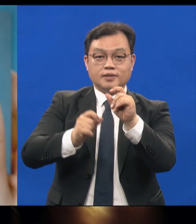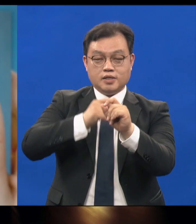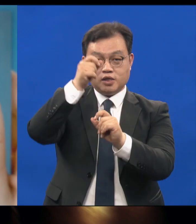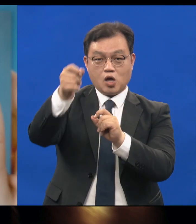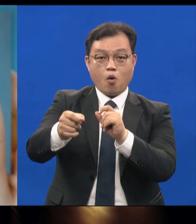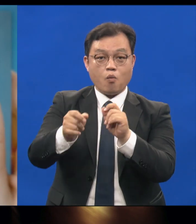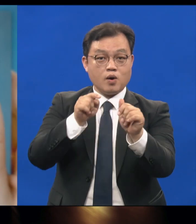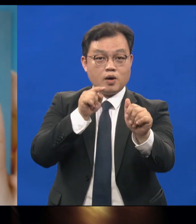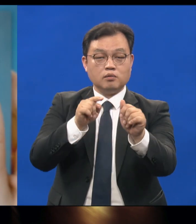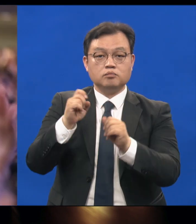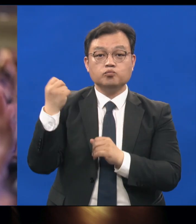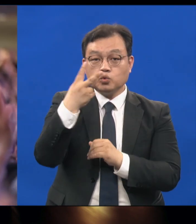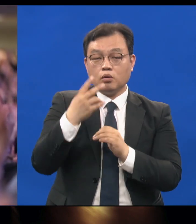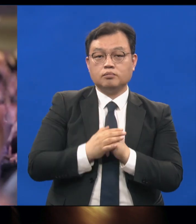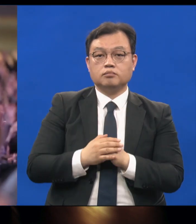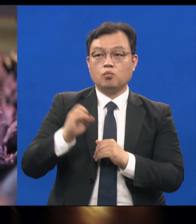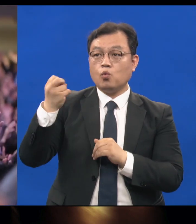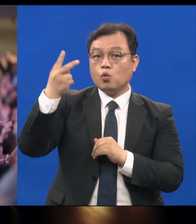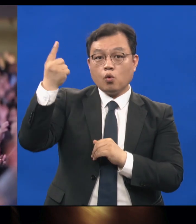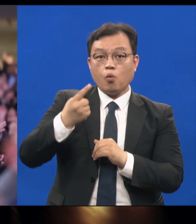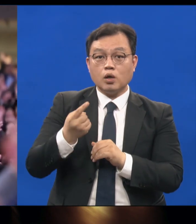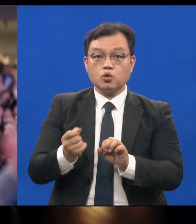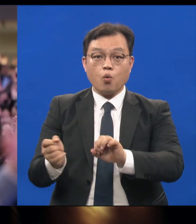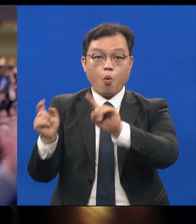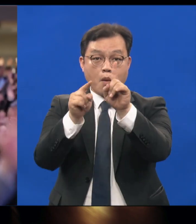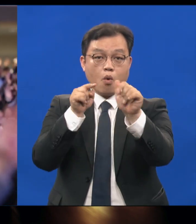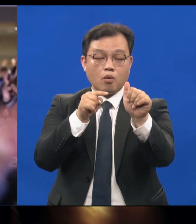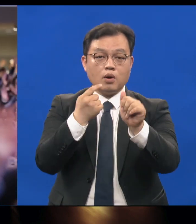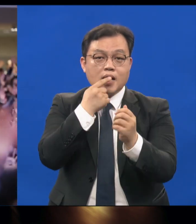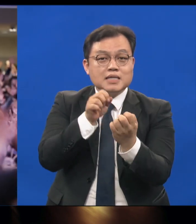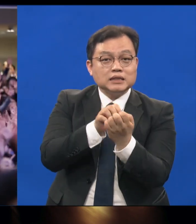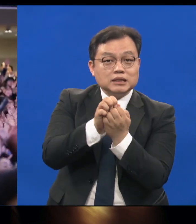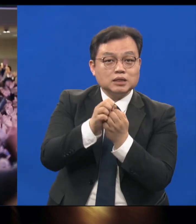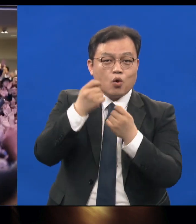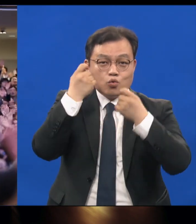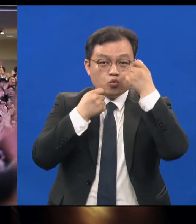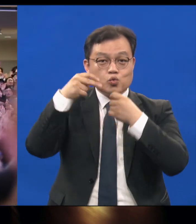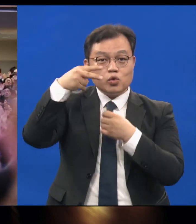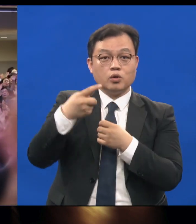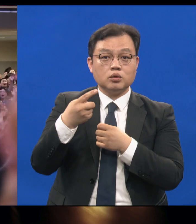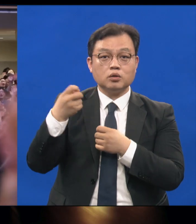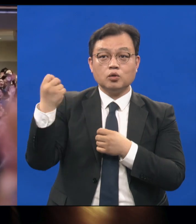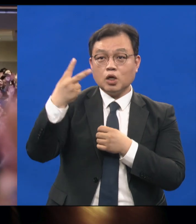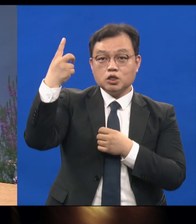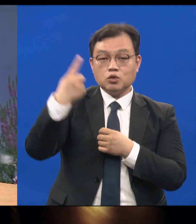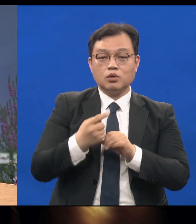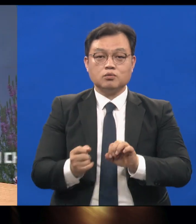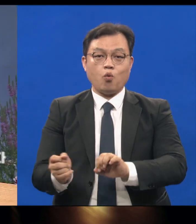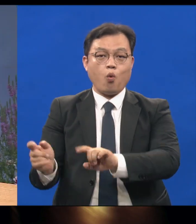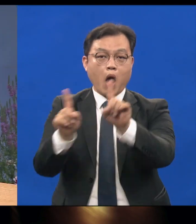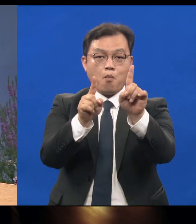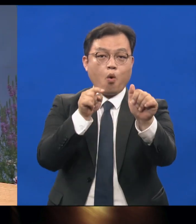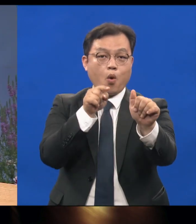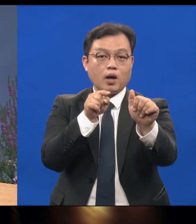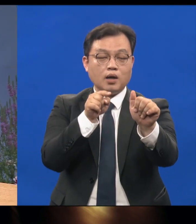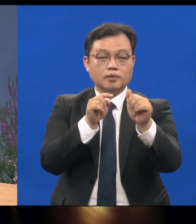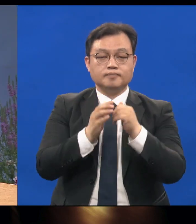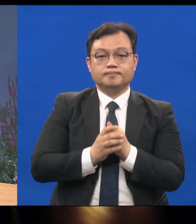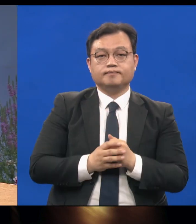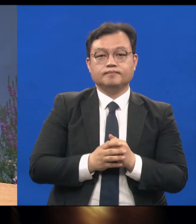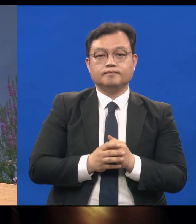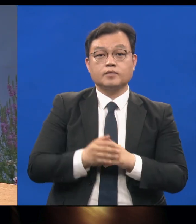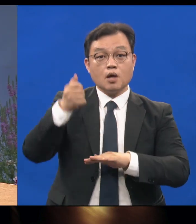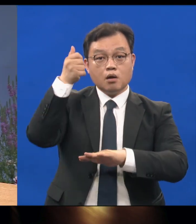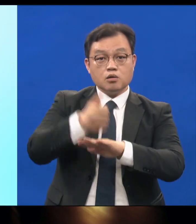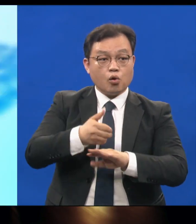돌아와서 회복하라는 뜻이에요 이를 갈고 울면서라도 돌아와서 회개하고 회복하라는 그런 뜻이에요 결국은 내 쫓기면 축복을